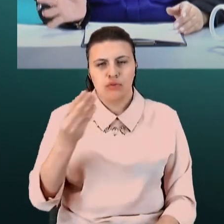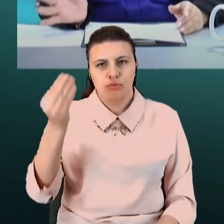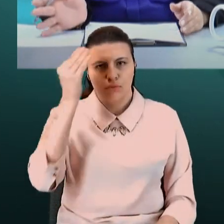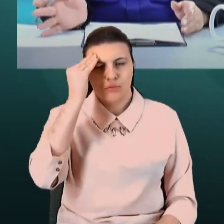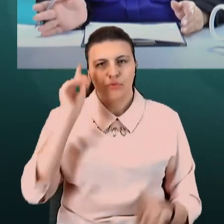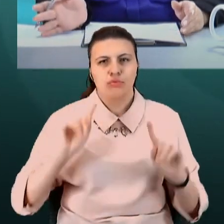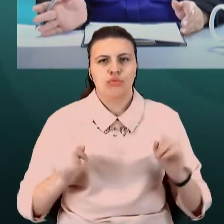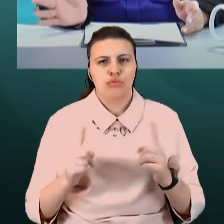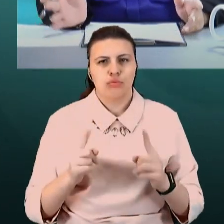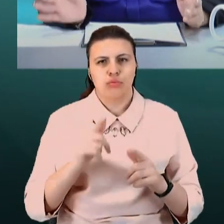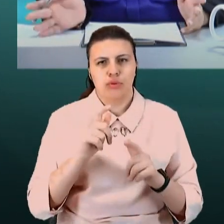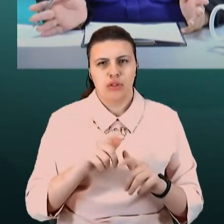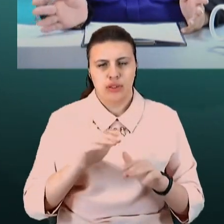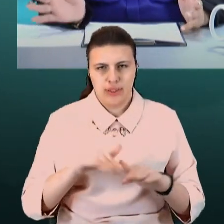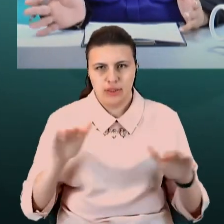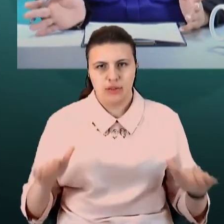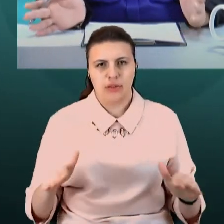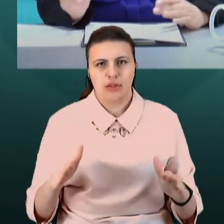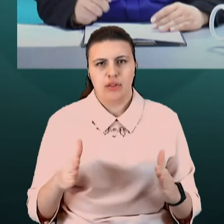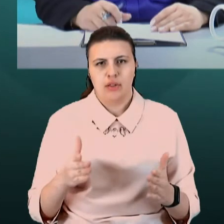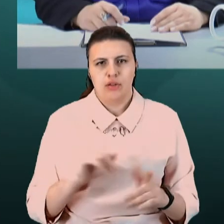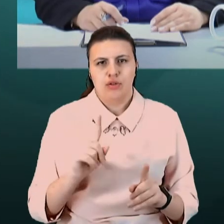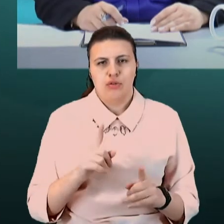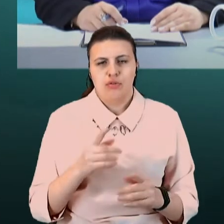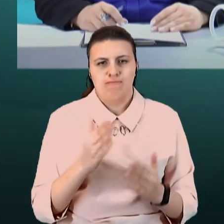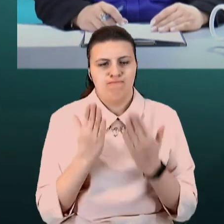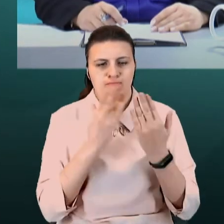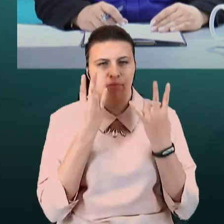книзі ставлять артернативу планшет чи телефон?